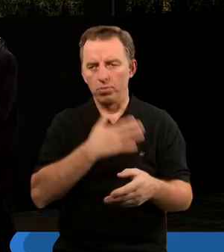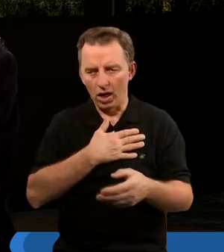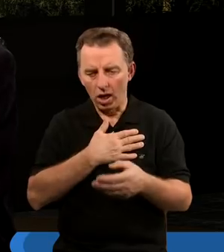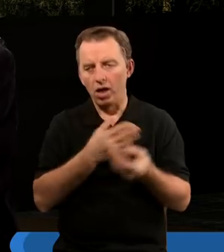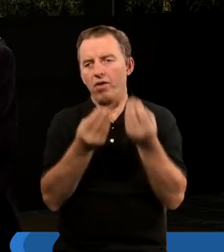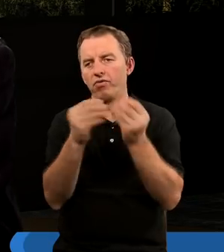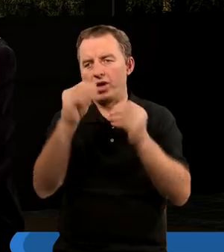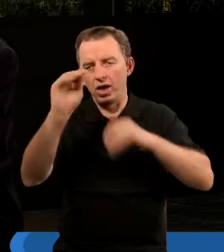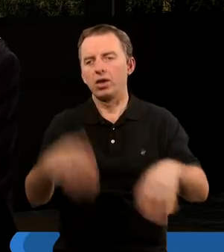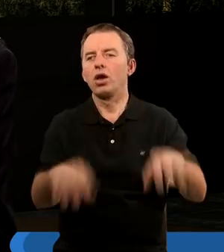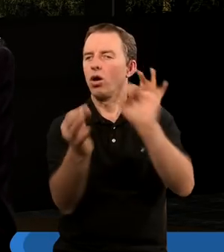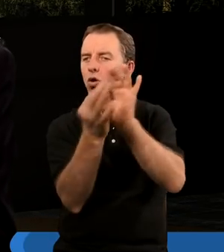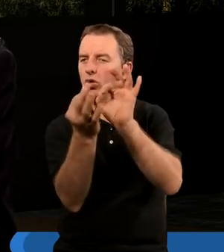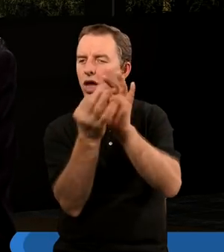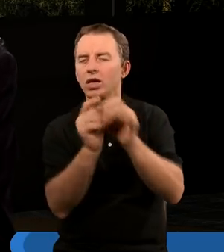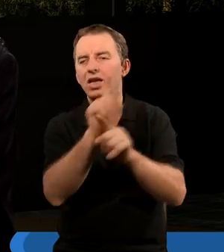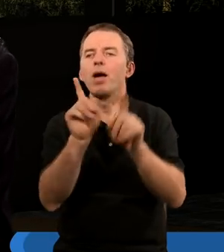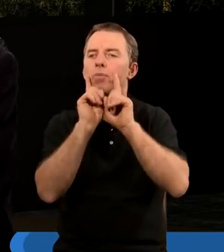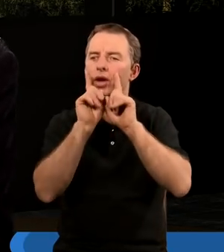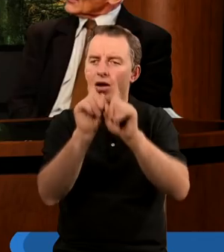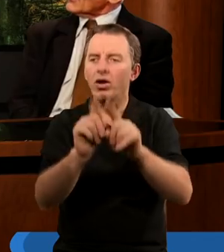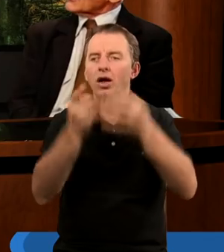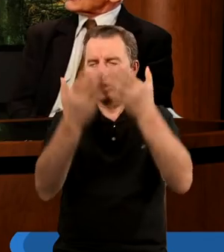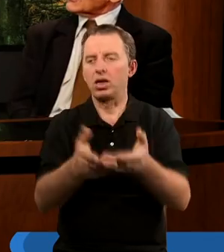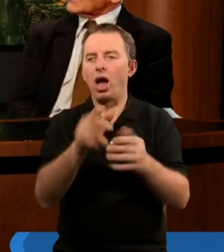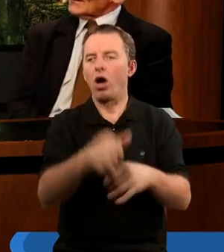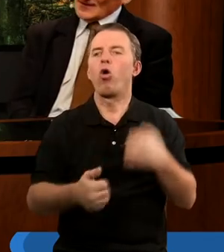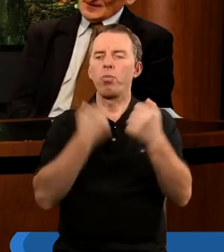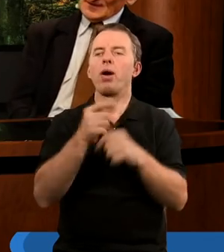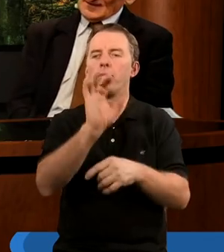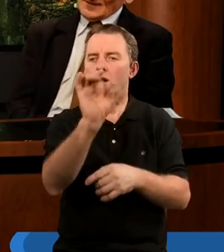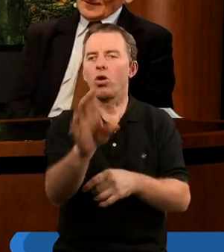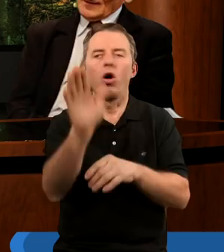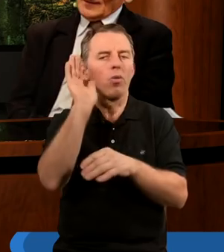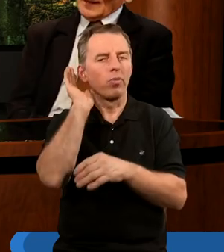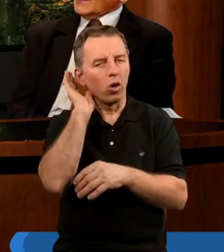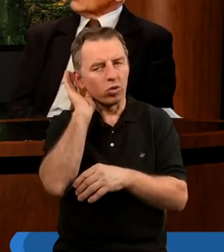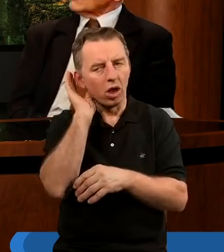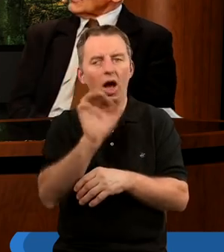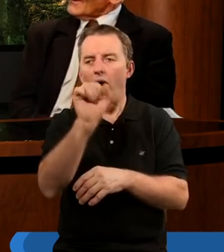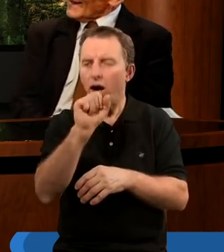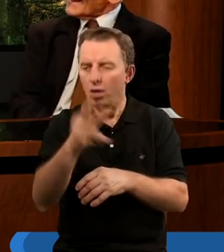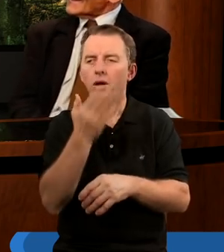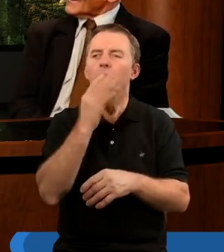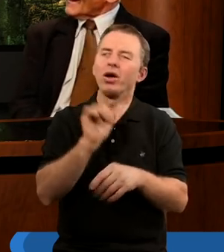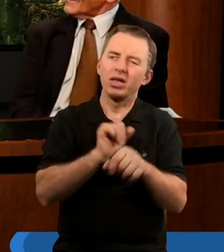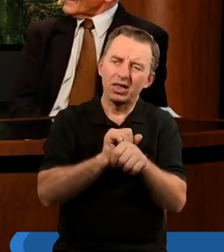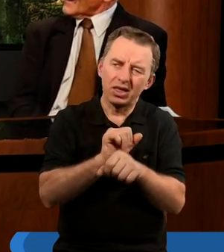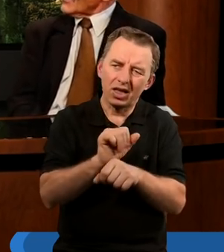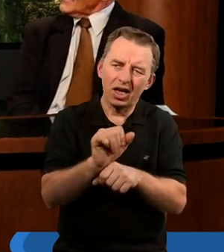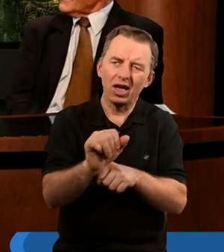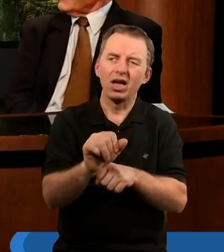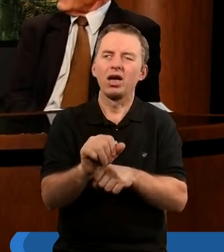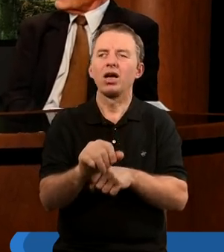więcej kontaktu z prawdziwym Bogiem? Chciałbym go posłuchać. I Ahab mówi, no i jest, ale